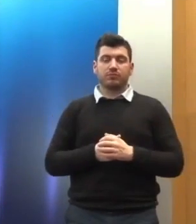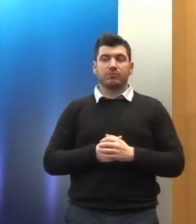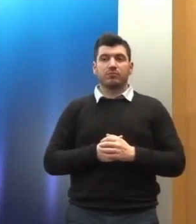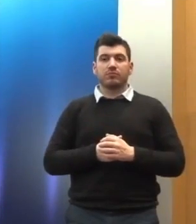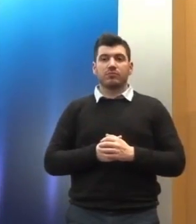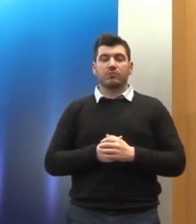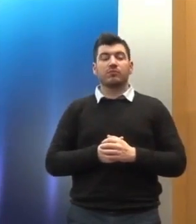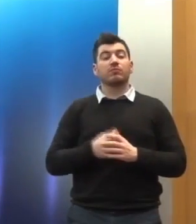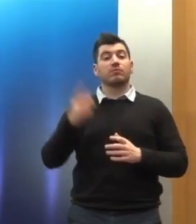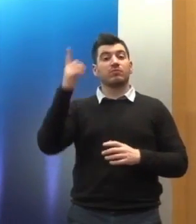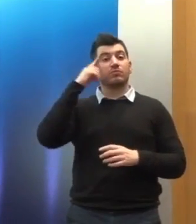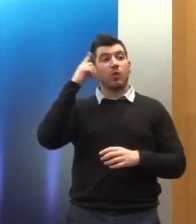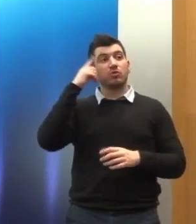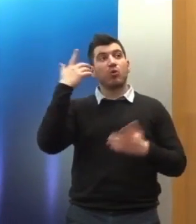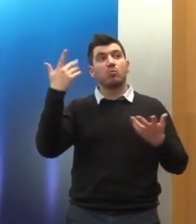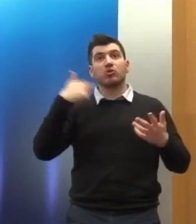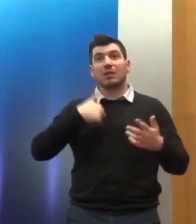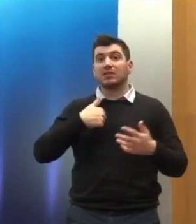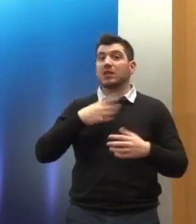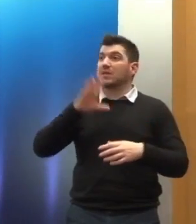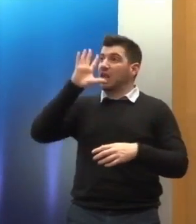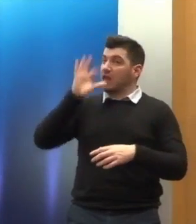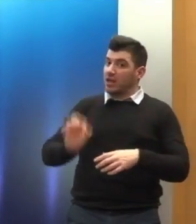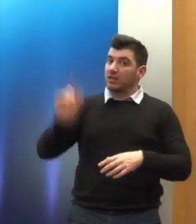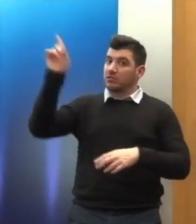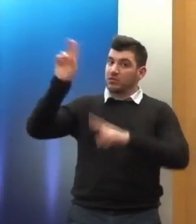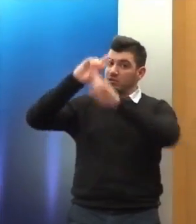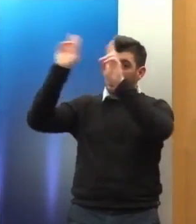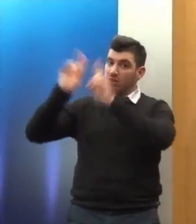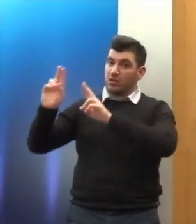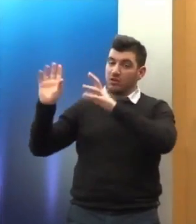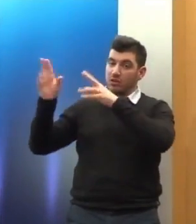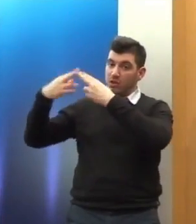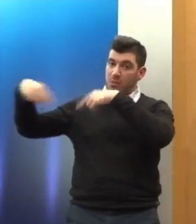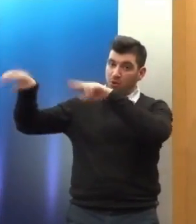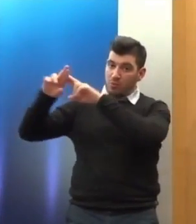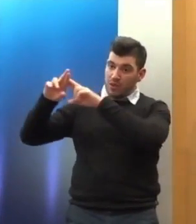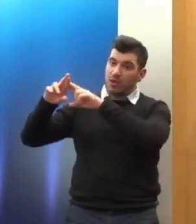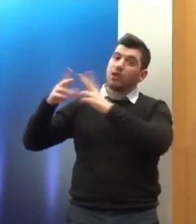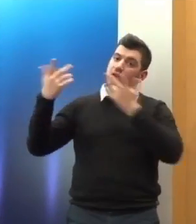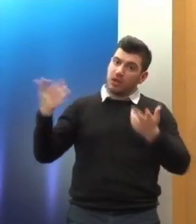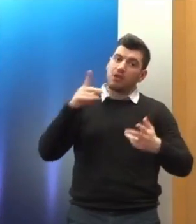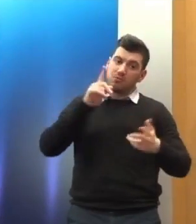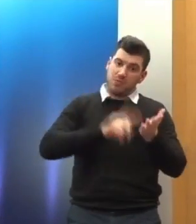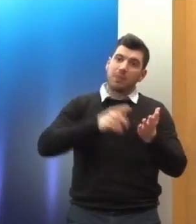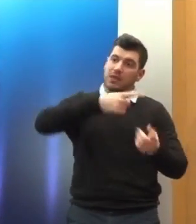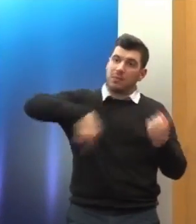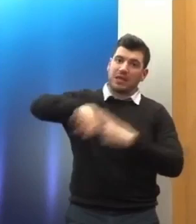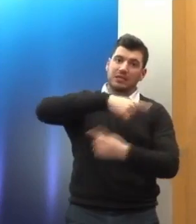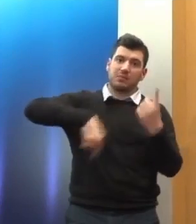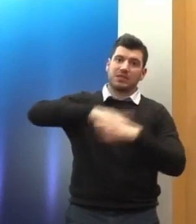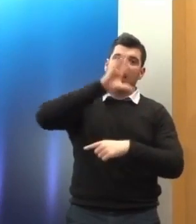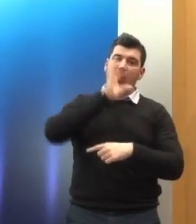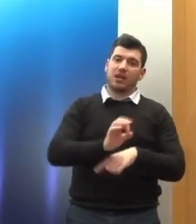ενώπιον των διεθνών οργάνων έτσι να είμαστε το ίδιο και περισσότερο ειλικρινείς μια που είμαστε τώρα μεταξύ μας και δεν μας ακούει κανείς άλλος από τα διεθνή όργανα